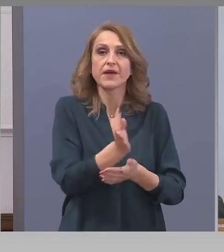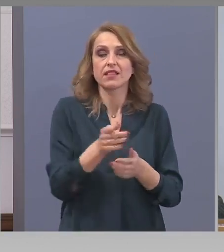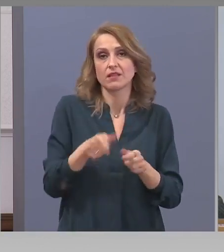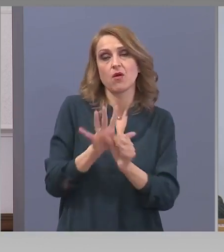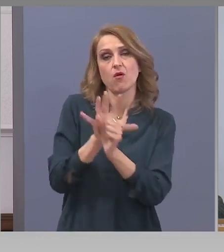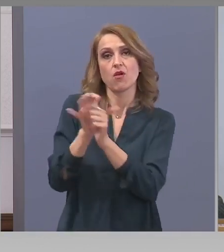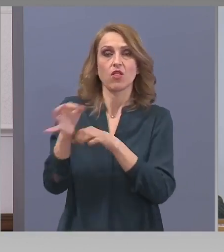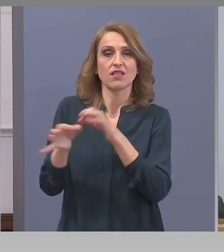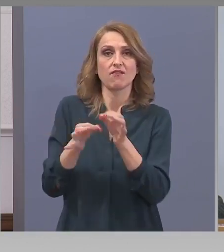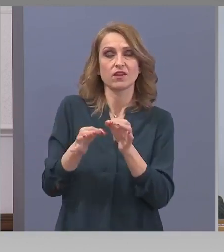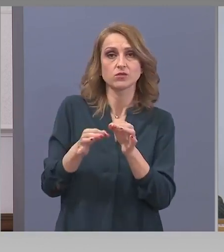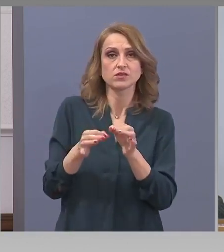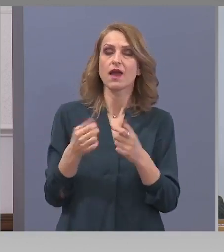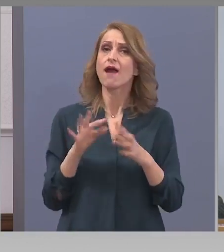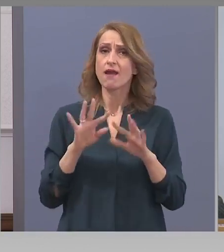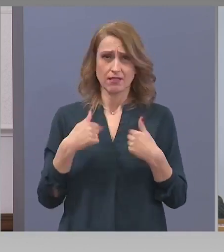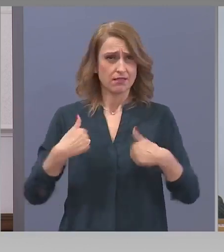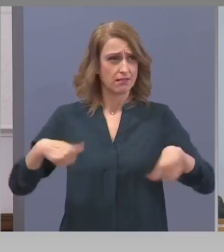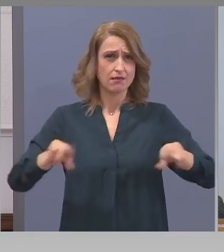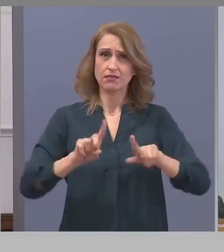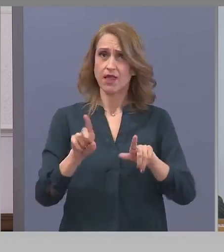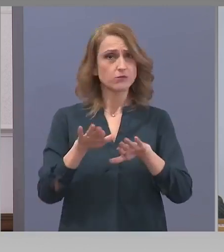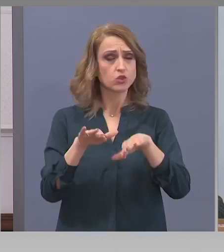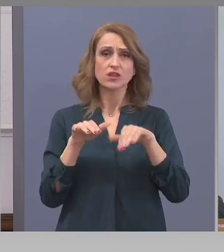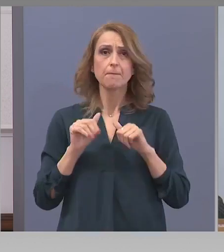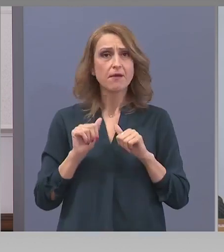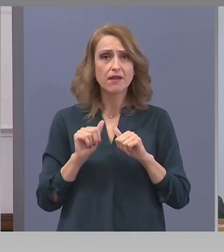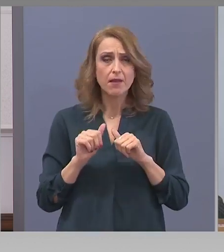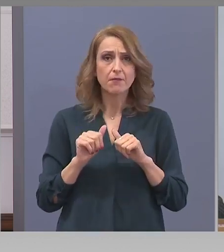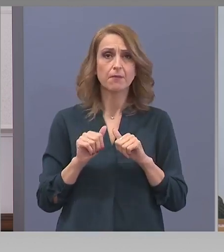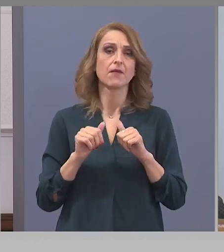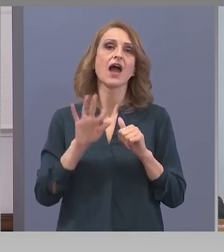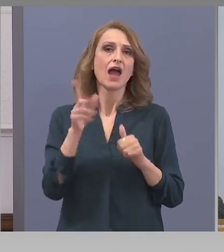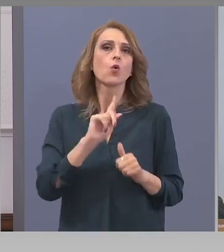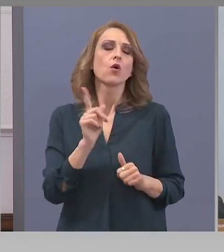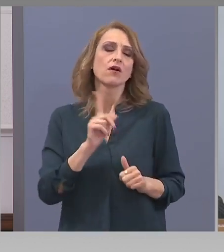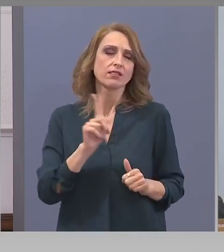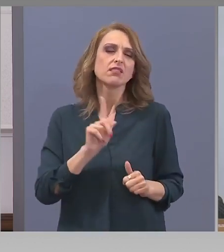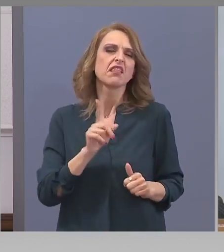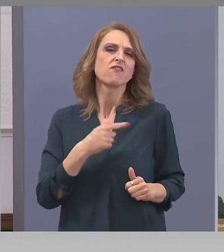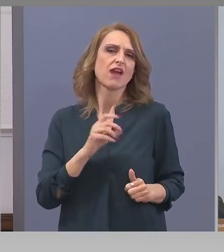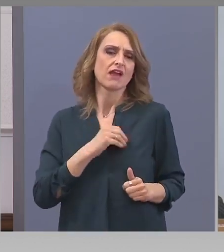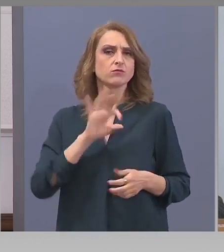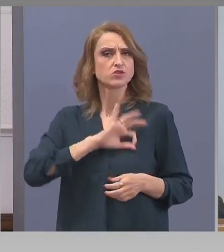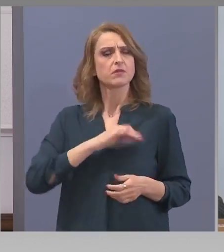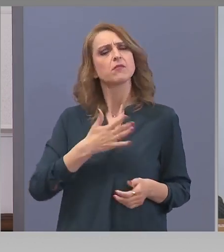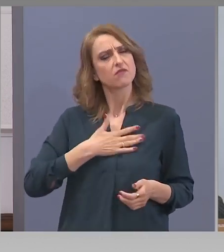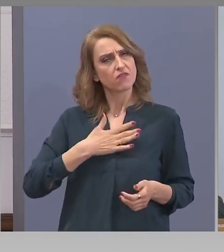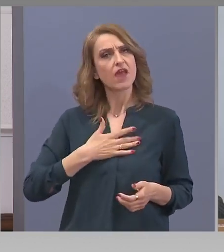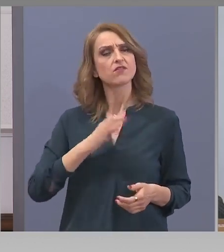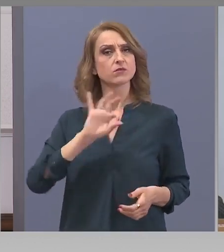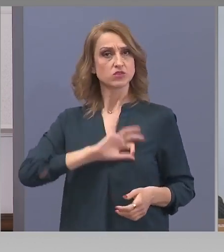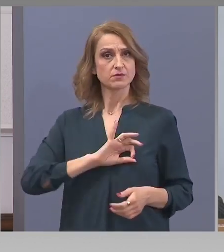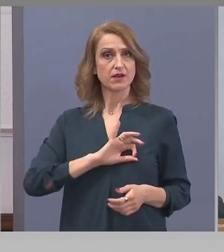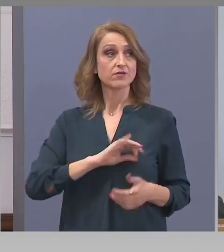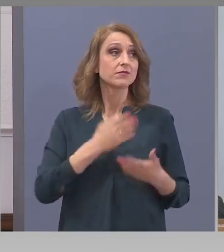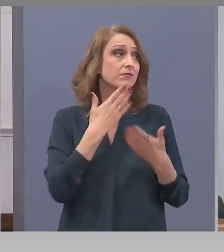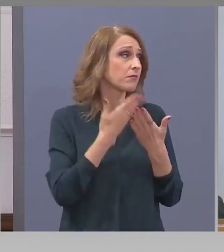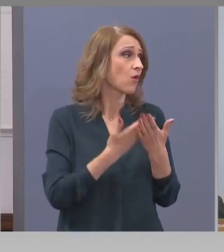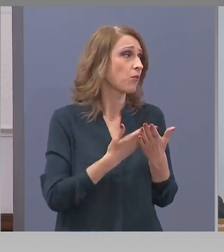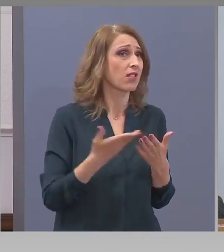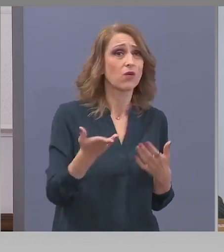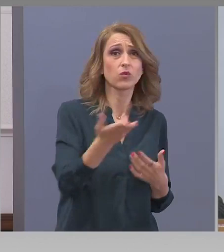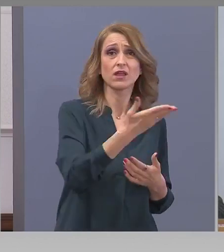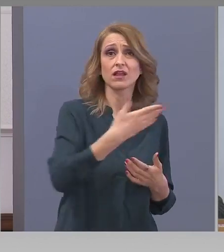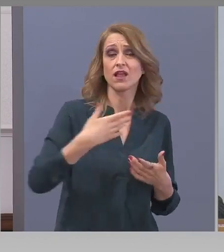бихме приели, ако не вярвахме, че можем да се справим. Благодаря на всички колеги тук, че приеха предизвикателство